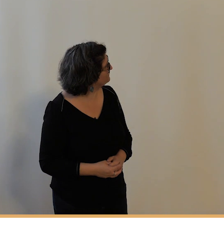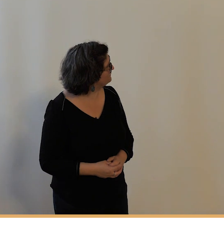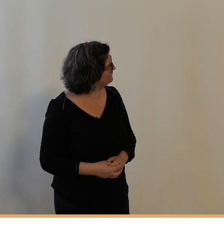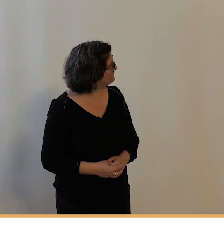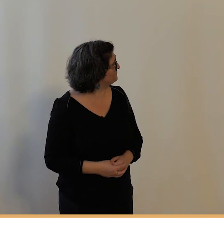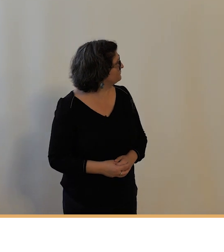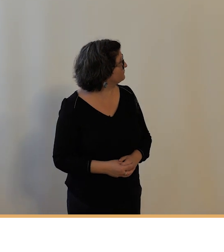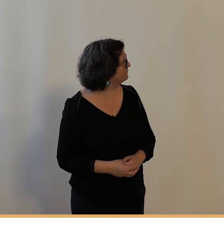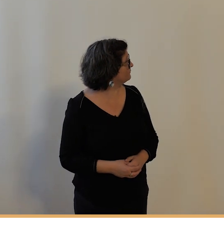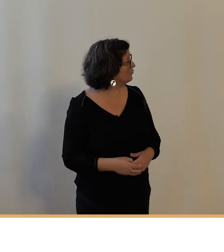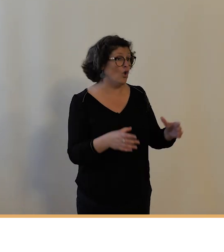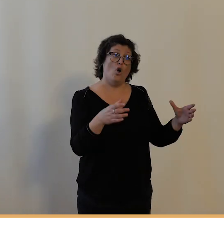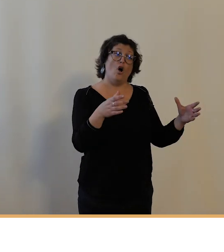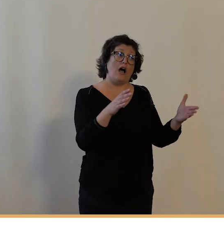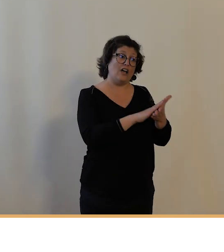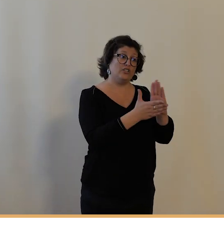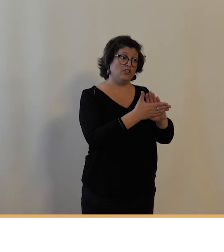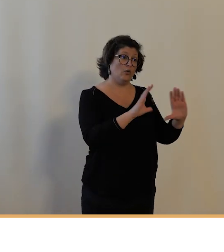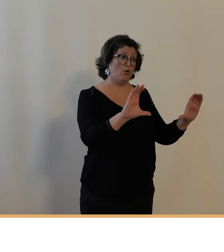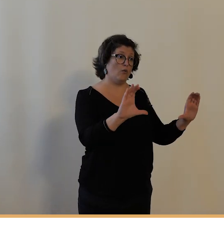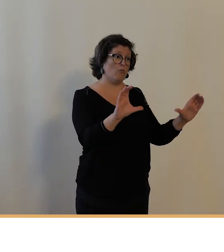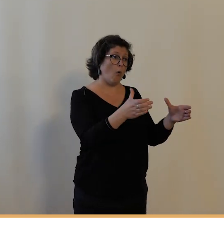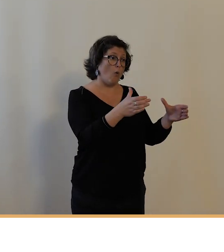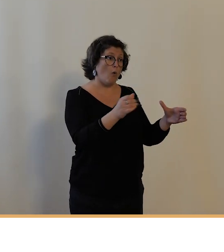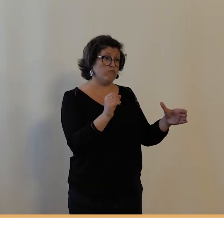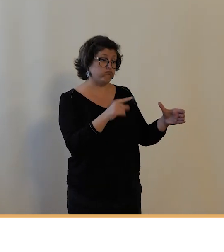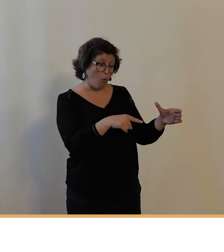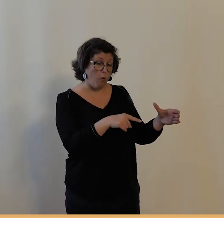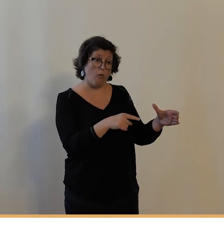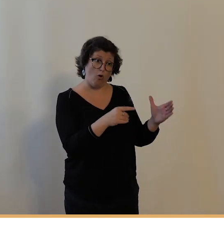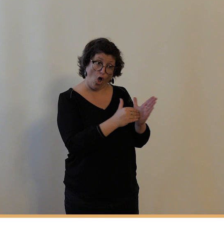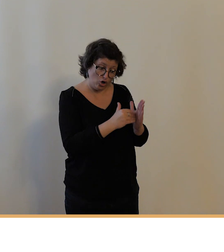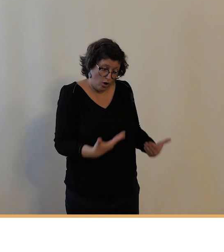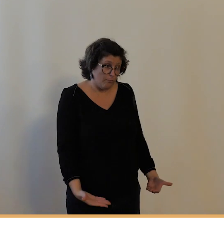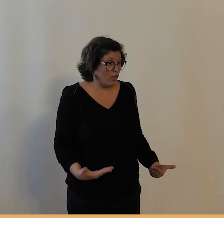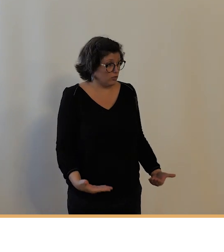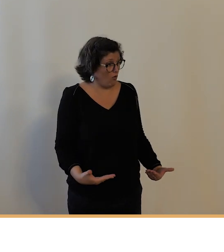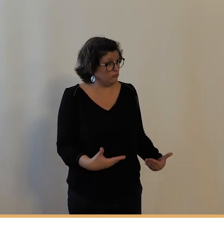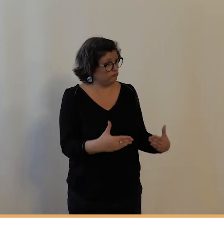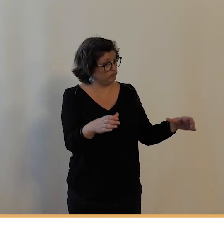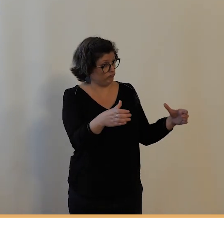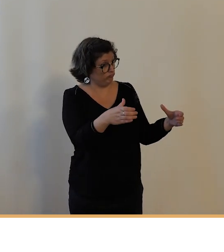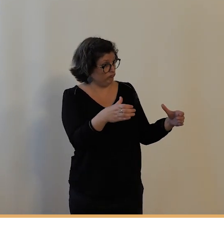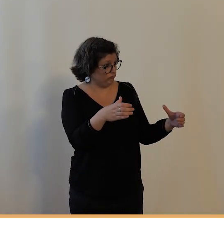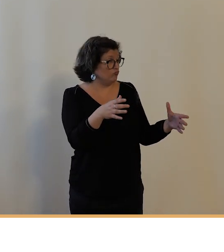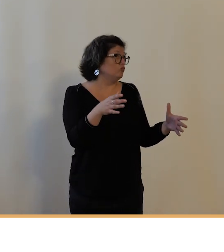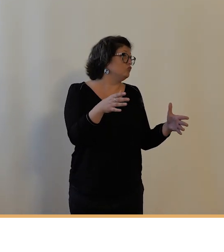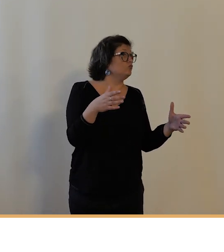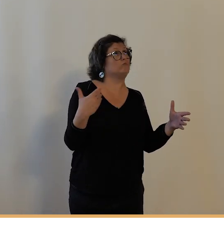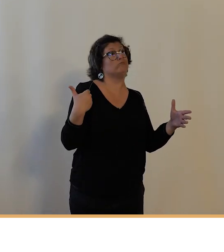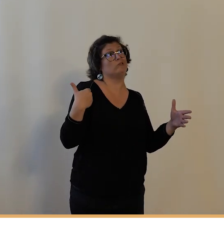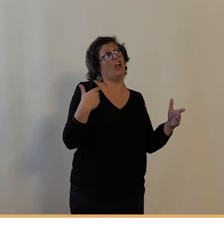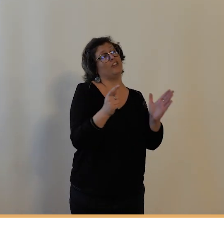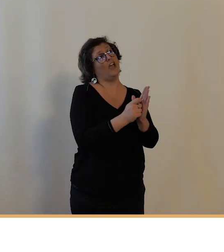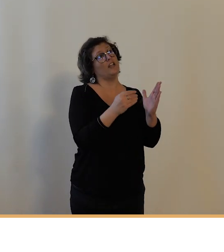de Tours il est toujours actif c'est une association qui est toujours en activité et qui dans les années 1960